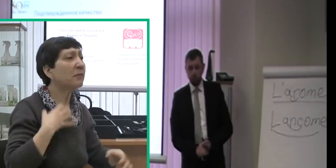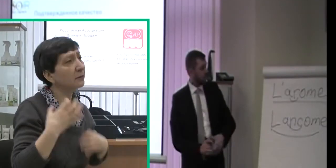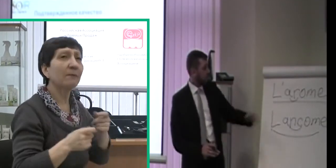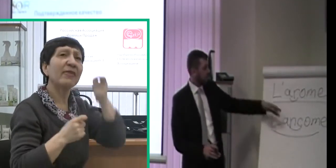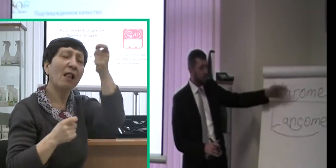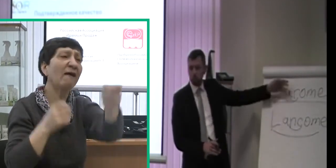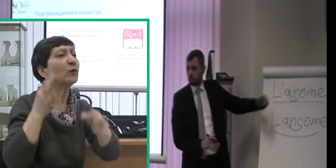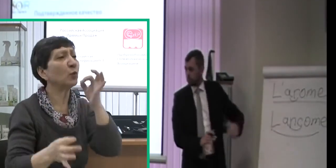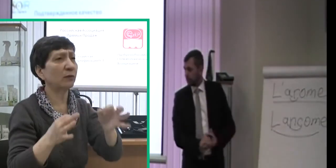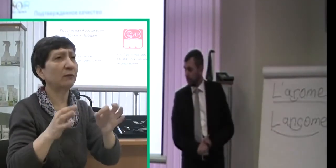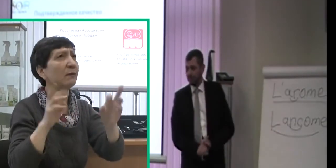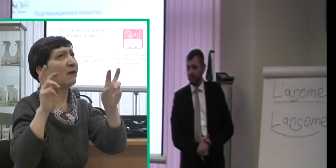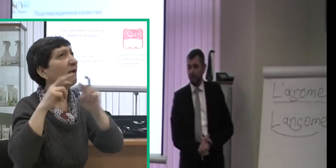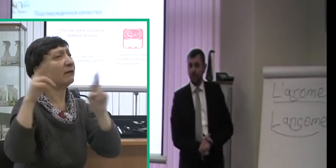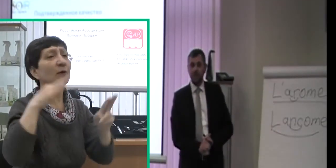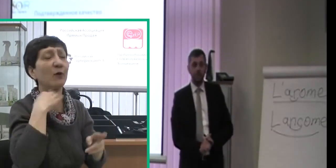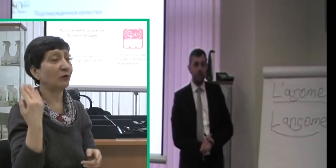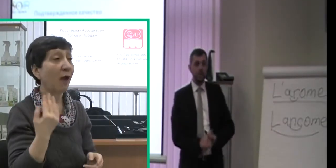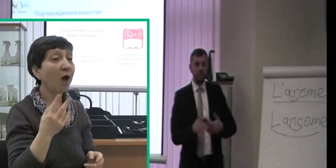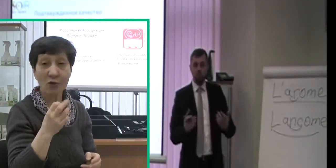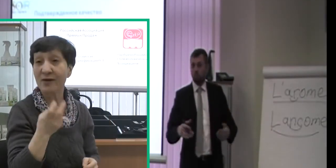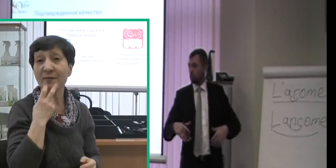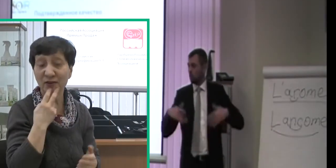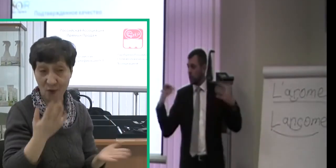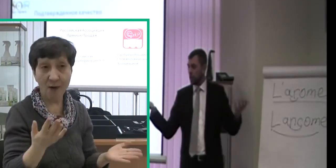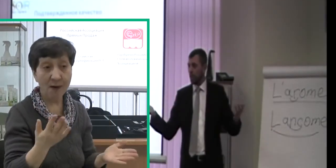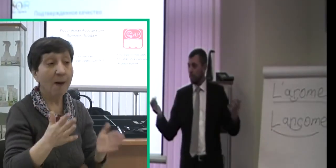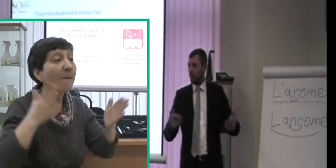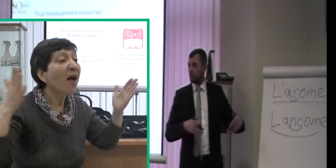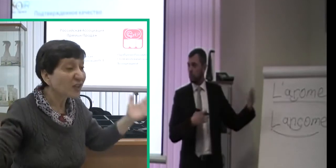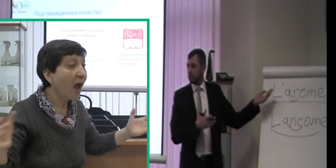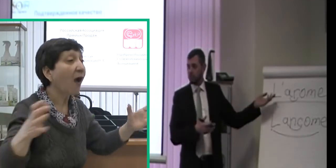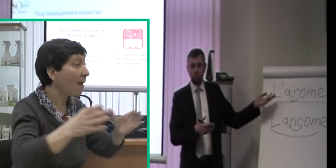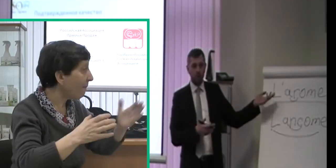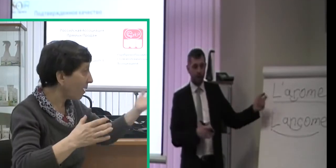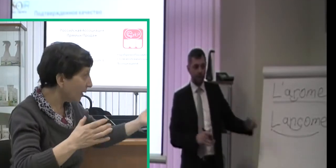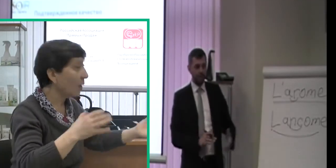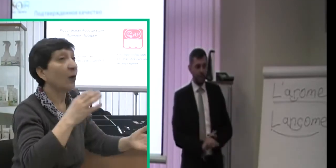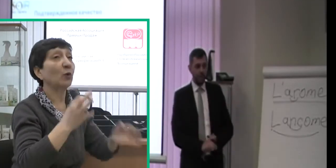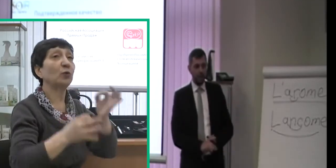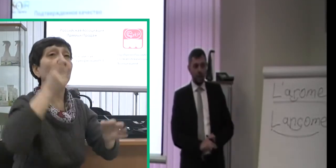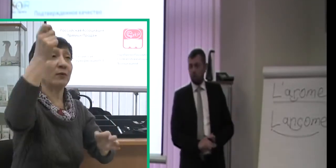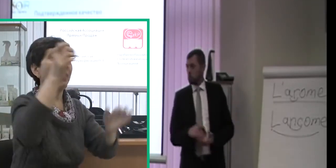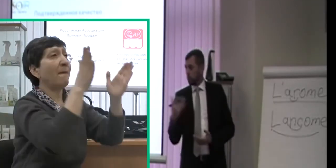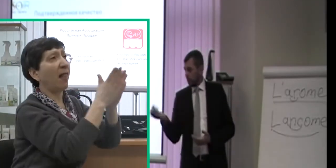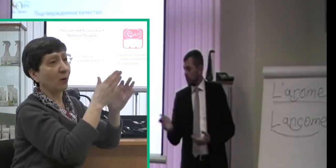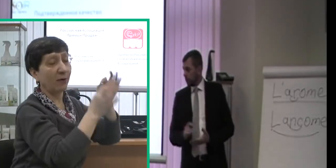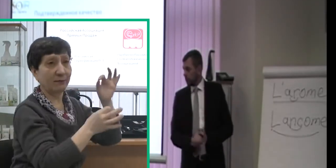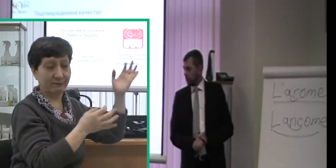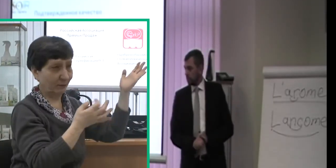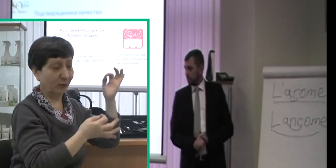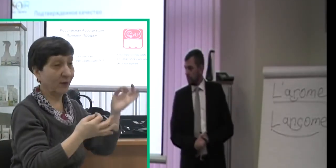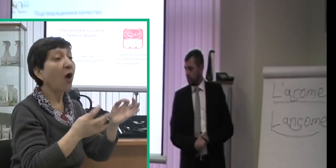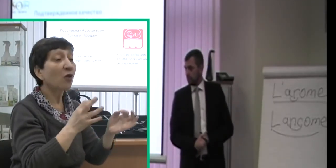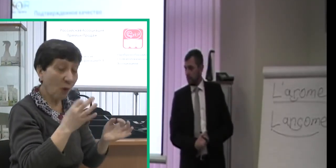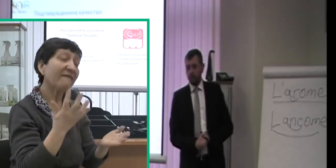поэтому озаботилась, подала в суд. Хотя на самом деле это смешно, что большая компания судится с такой маленькой. Но суд она